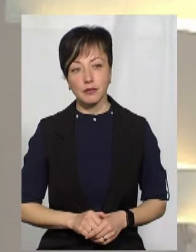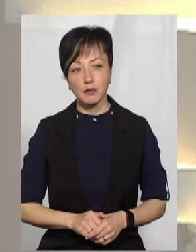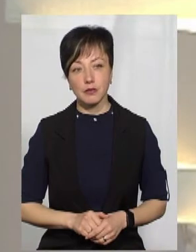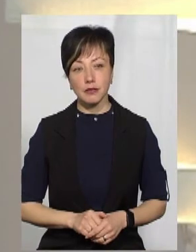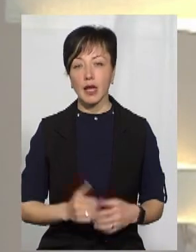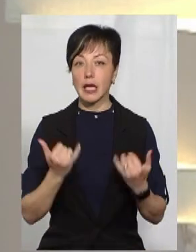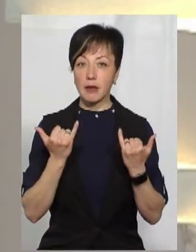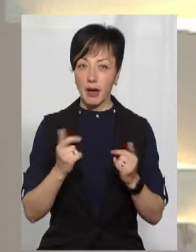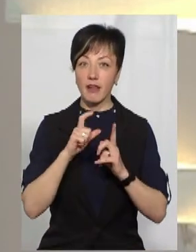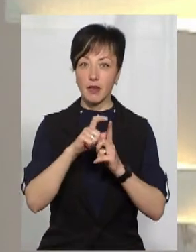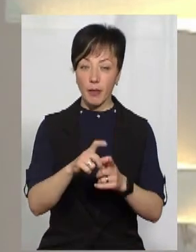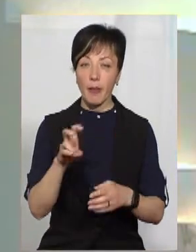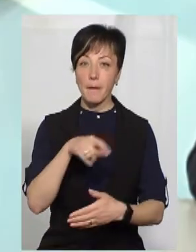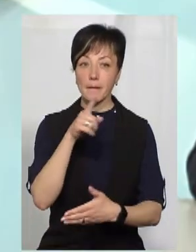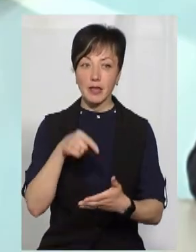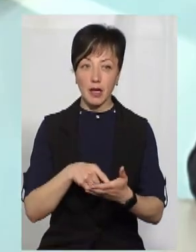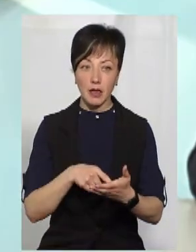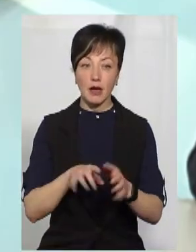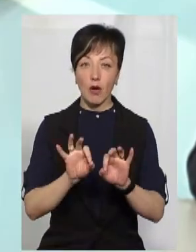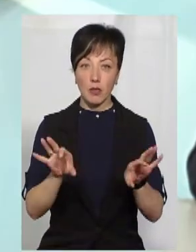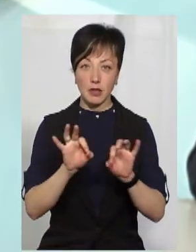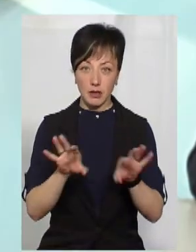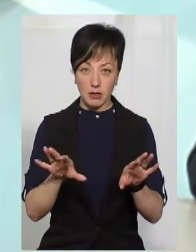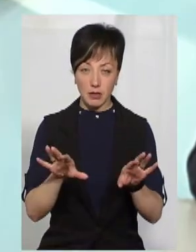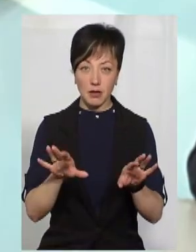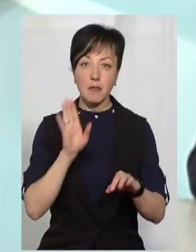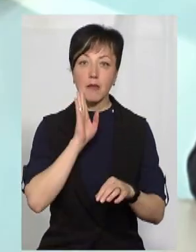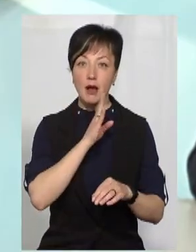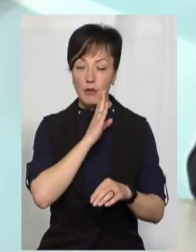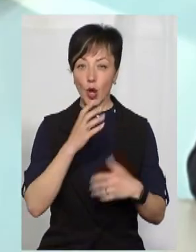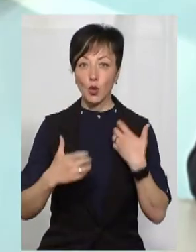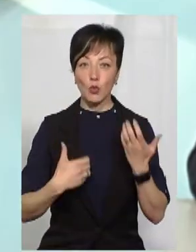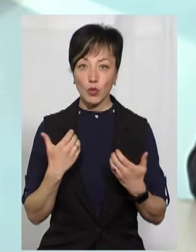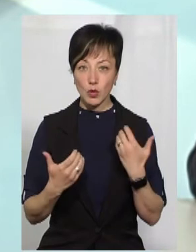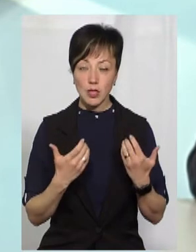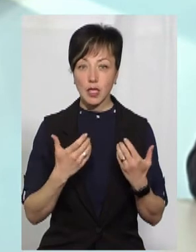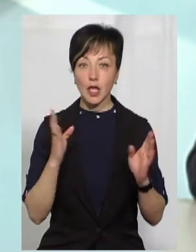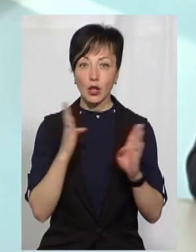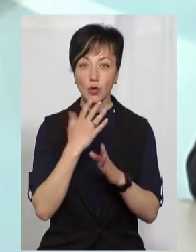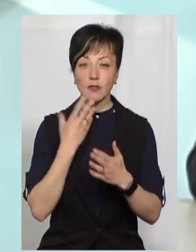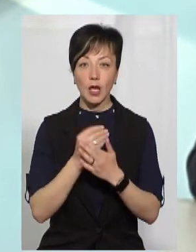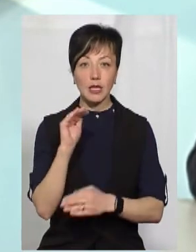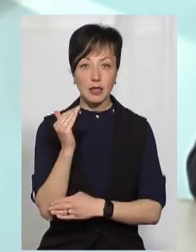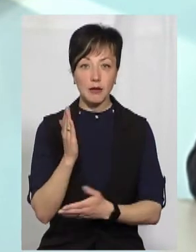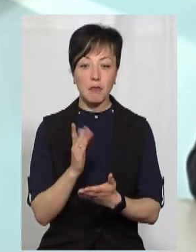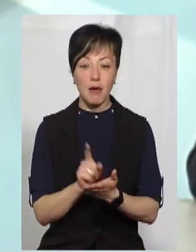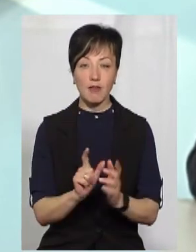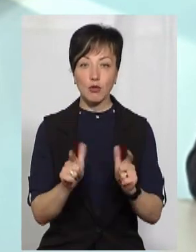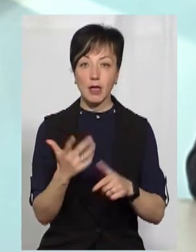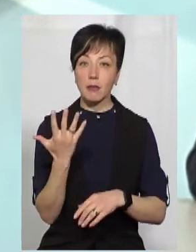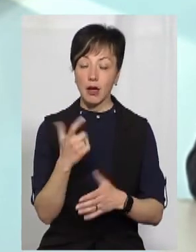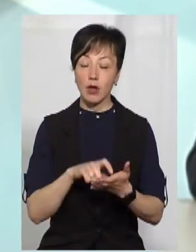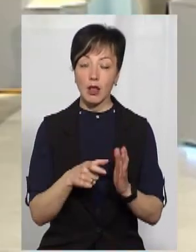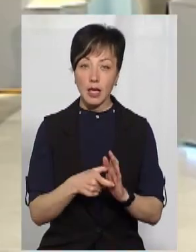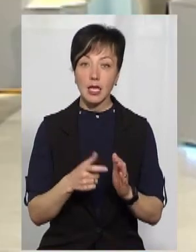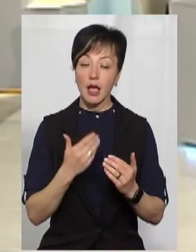Ну, тепер, якщо вже відповідь на коментар до нашої мами, яка турбується за долю своєї дитини, яка має вступати до п'ятого